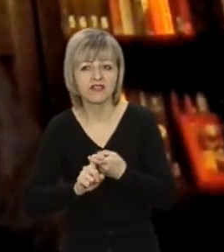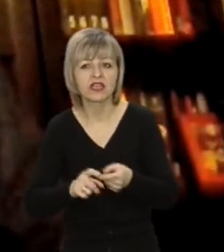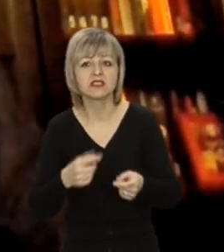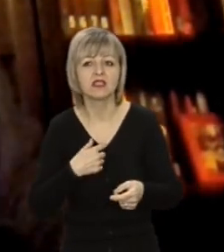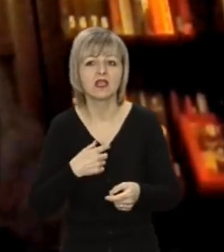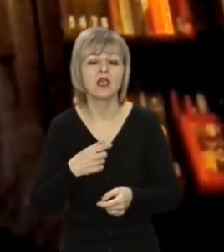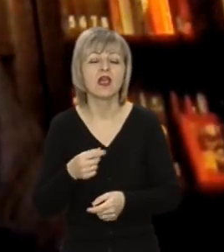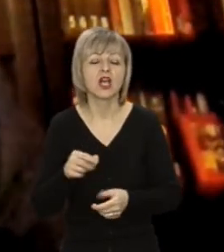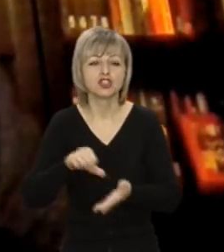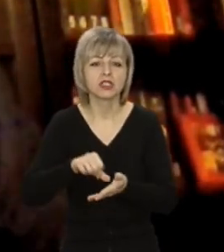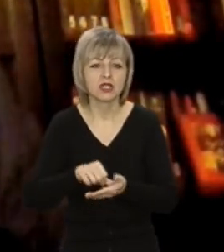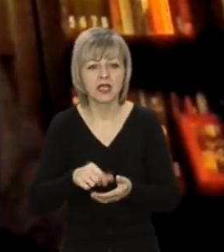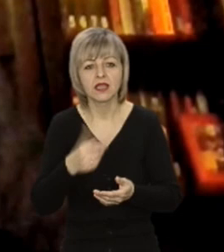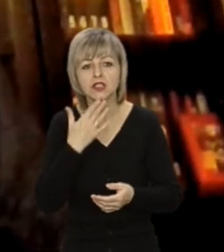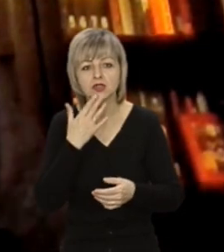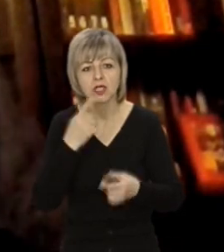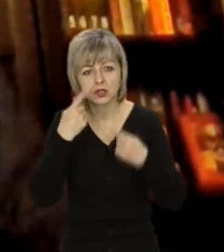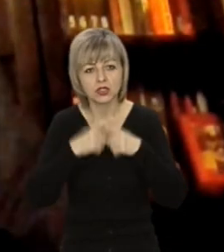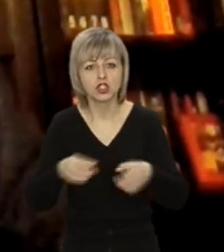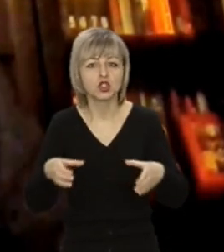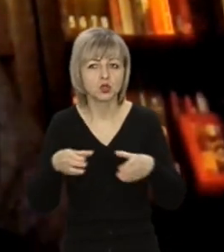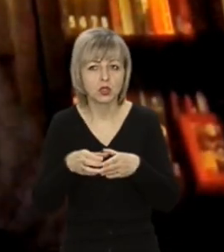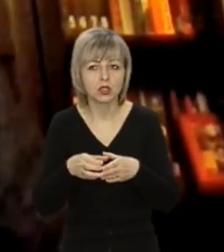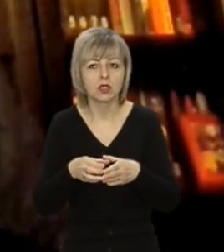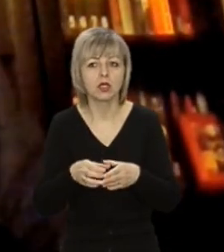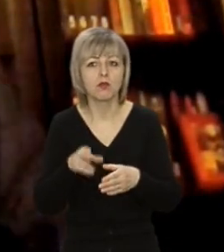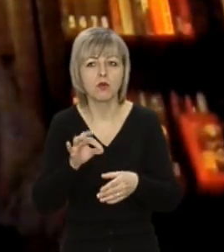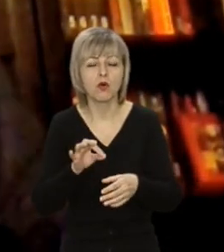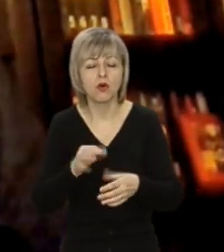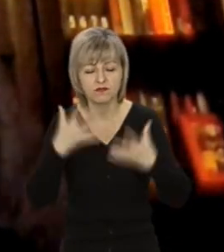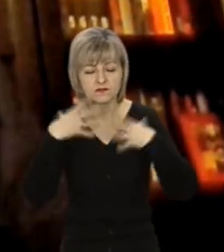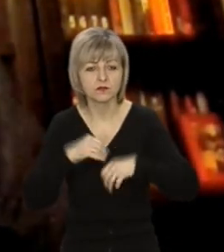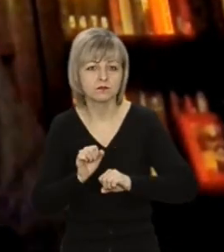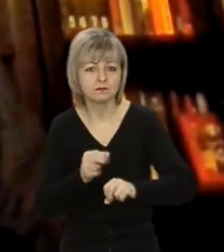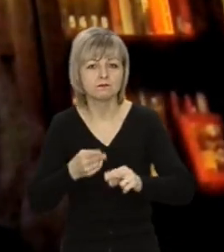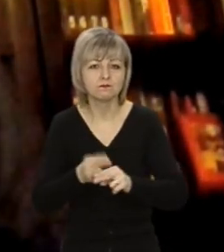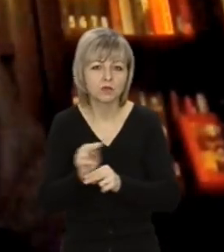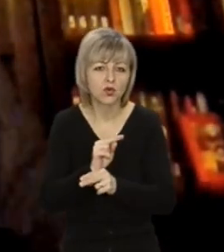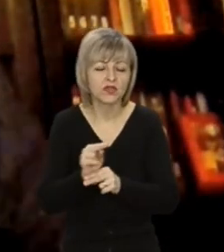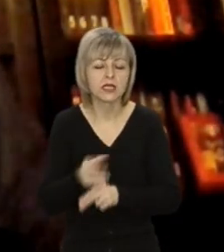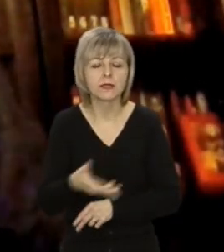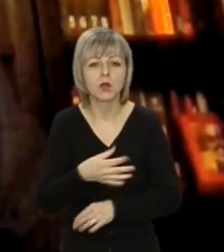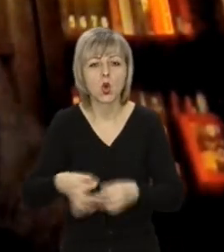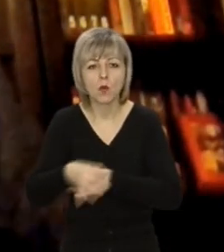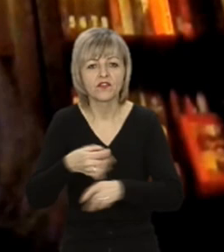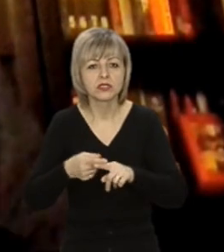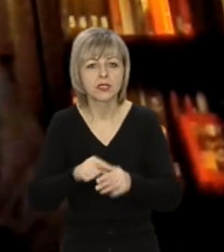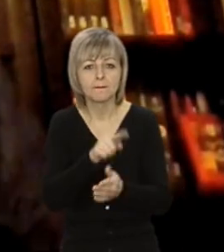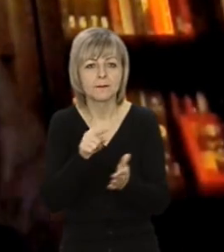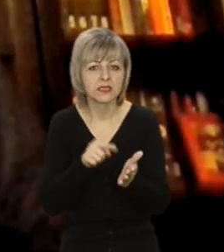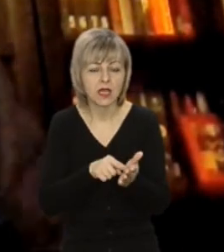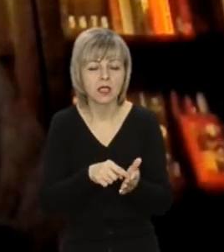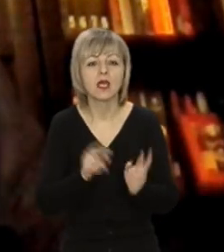член Національної технічної групи експертів з питаннями на профілактики. Ну, ми обговорювали це питання.